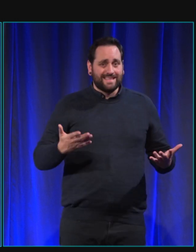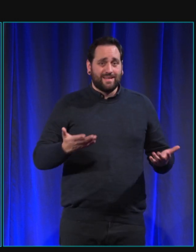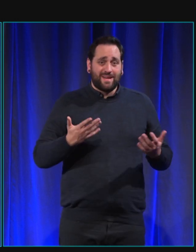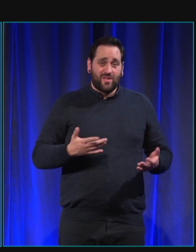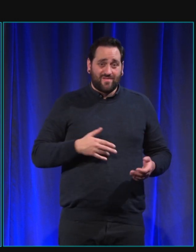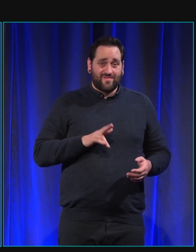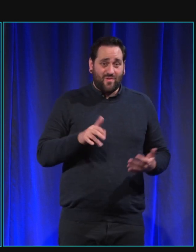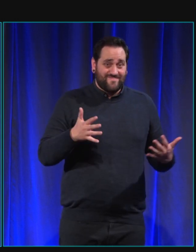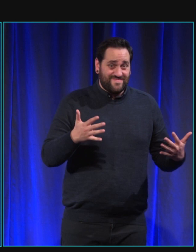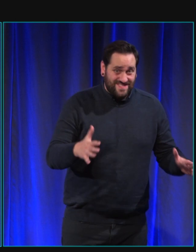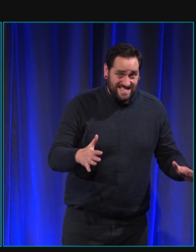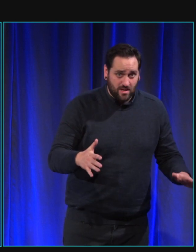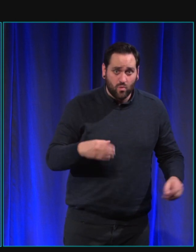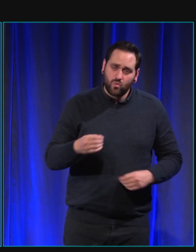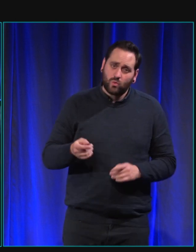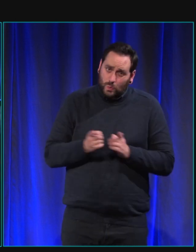brièvement mais